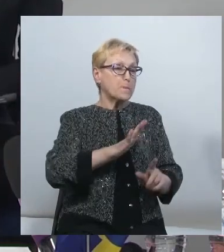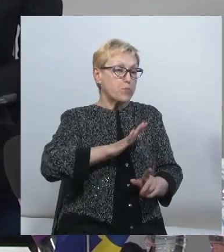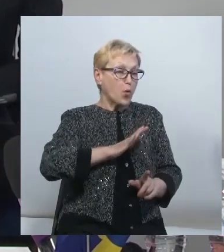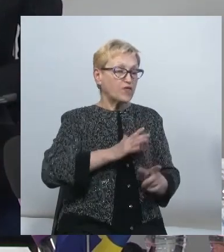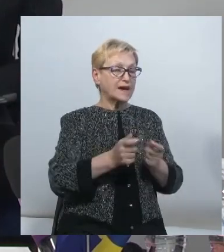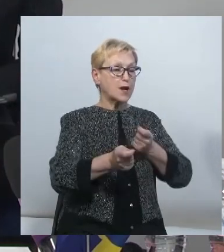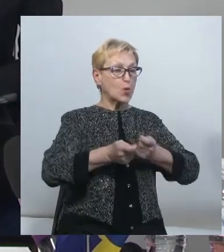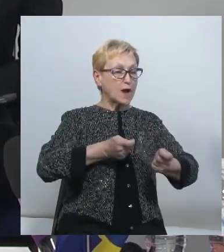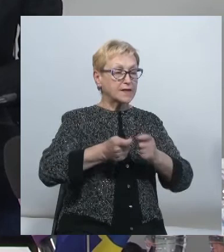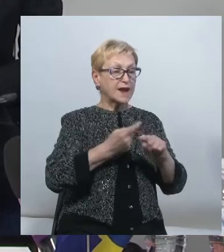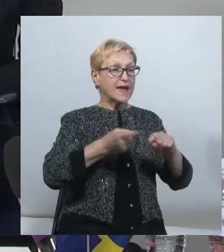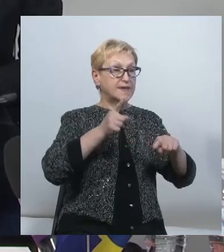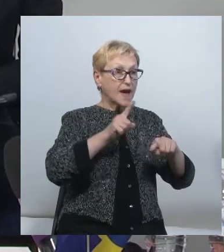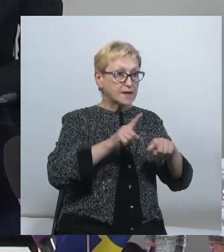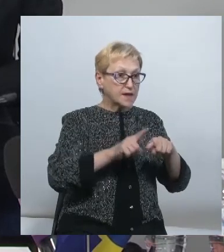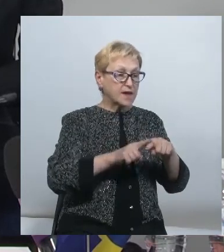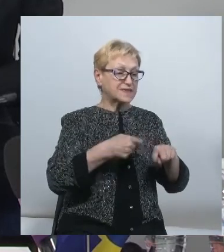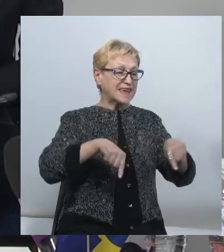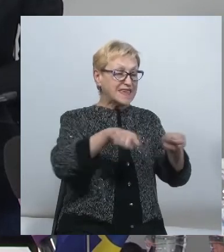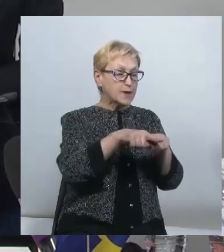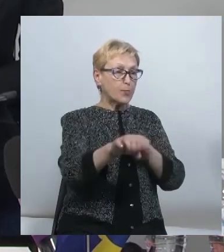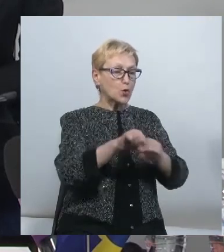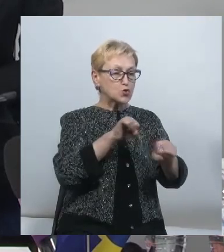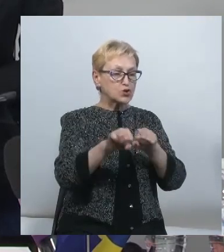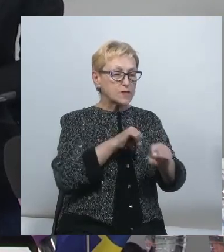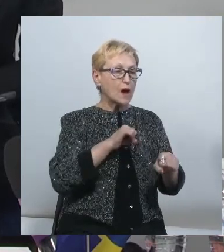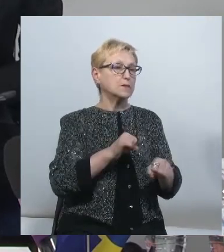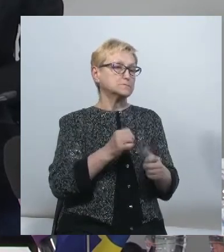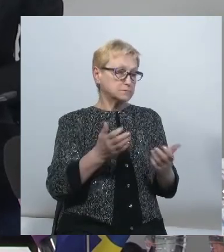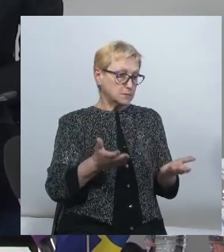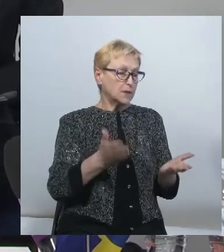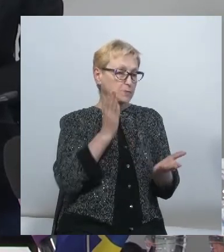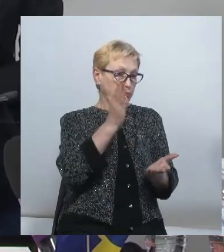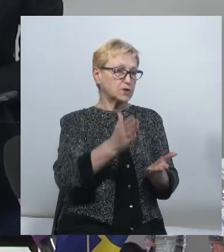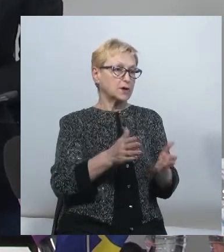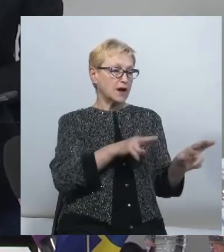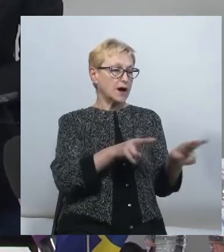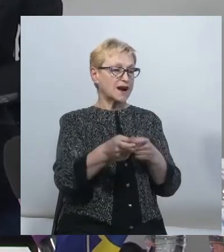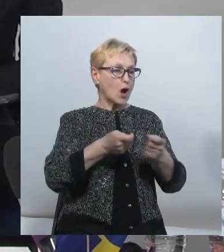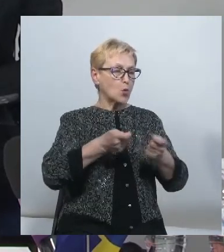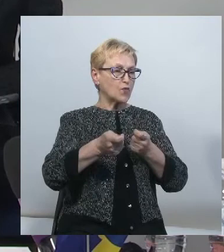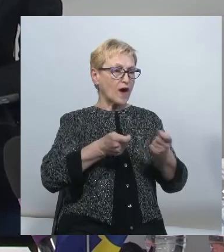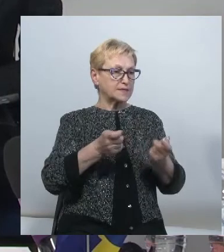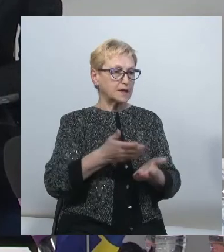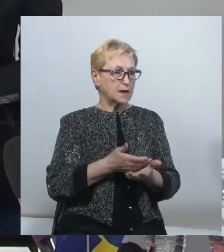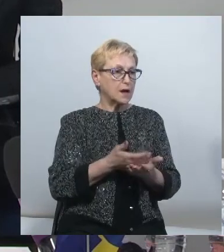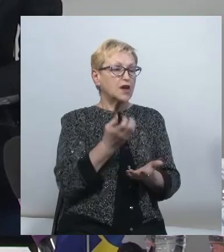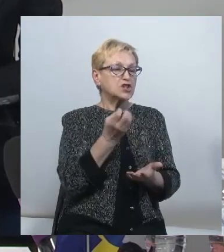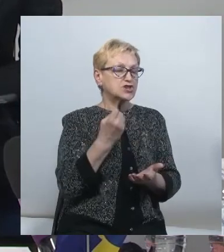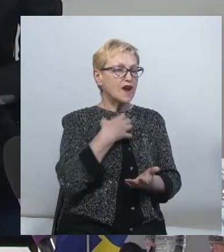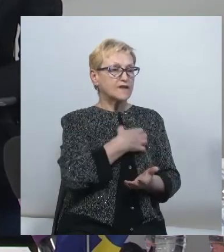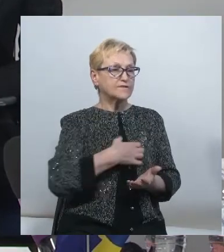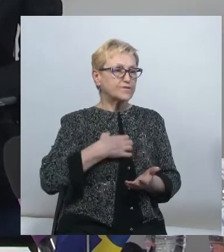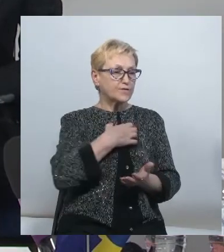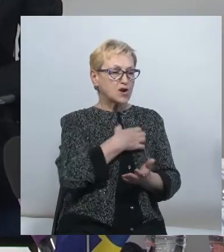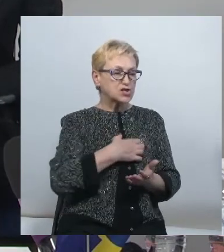який може відреагувати на такі порушення. Це контентне порушення, стосовно якого, і це, до речі, знов таки, ще одна важлива новела